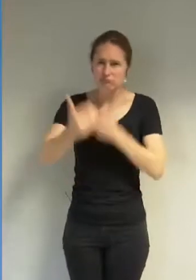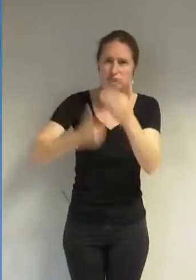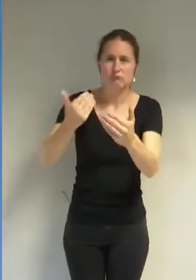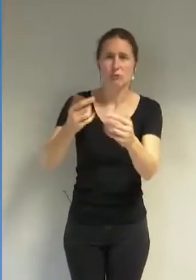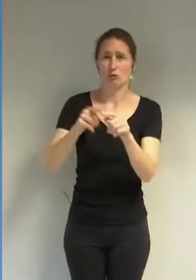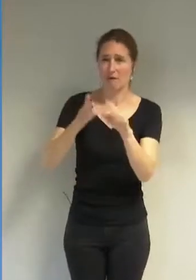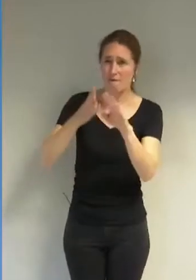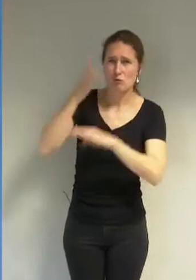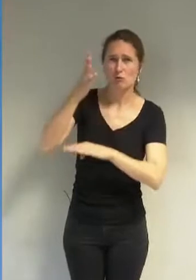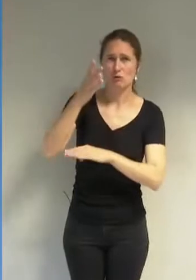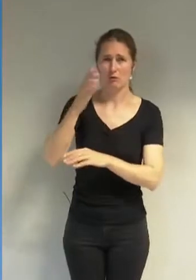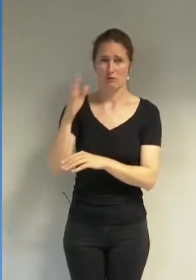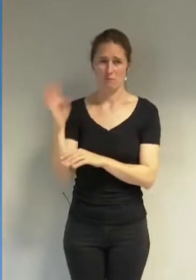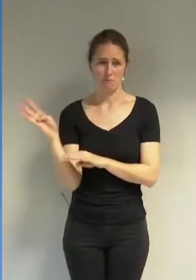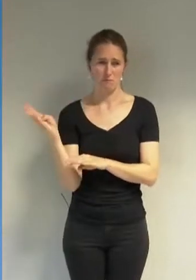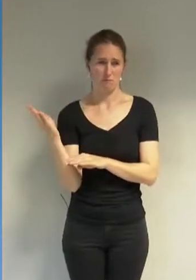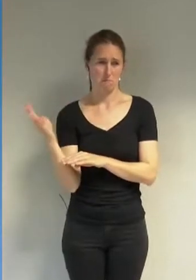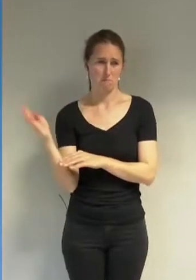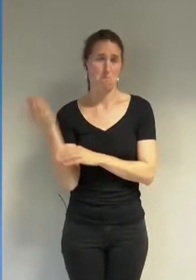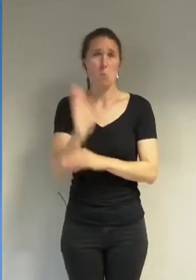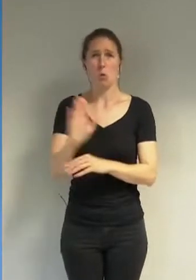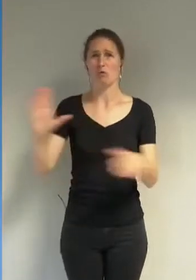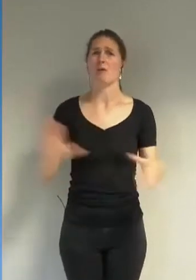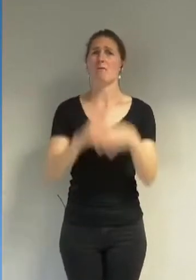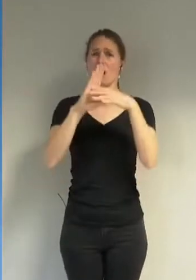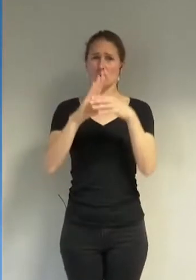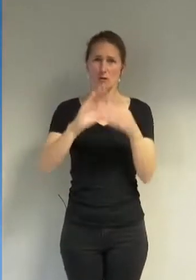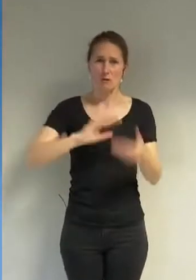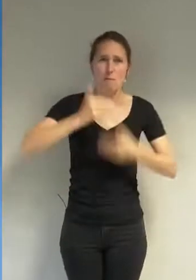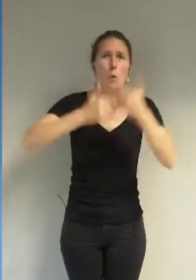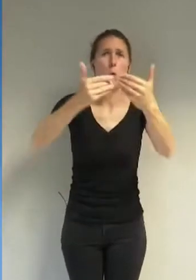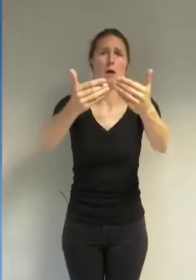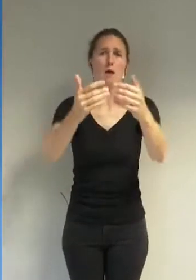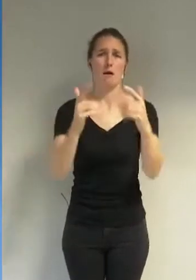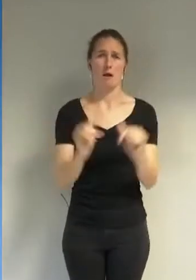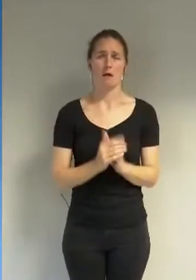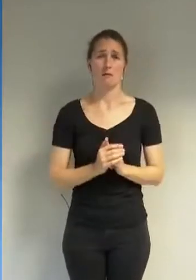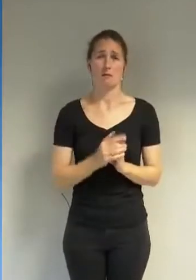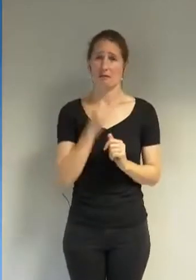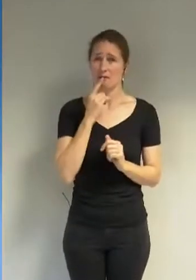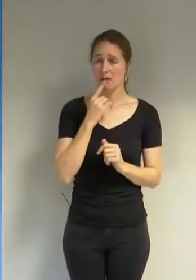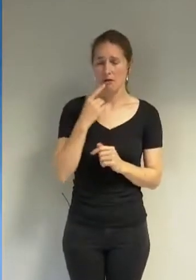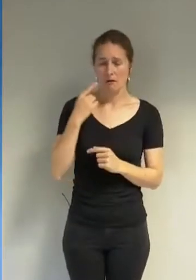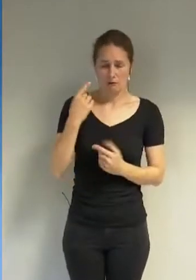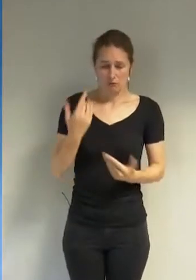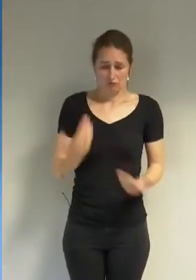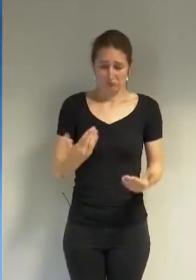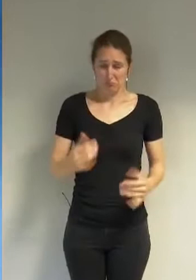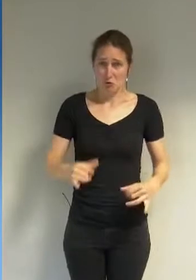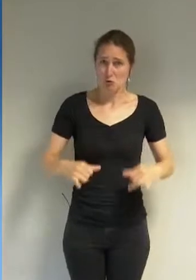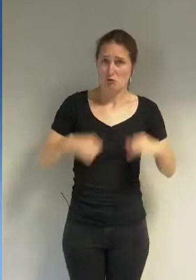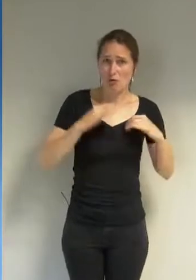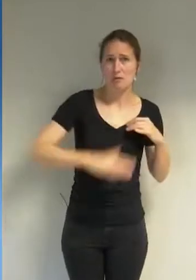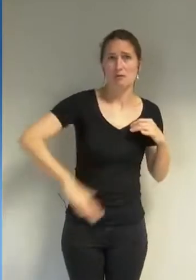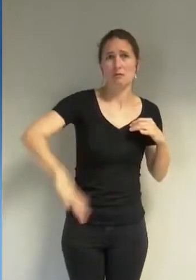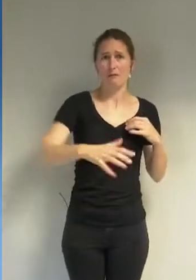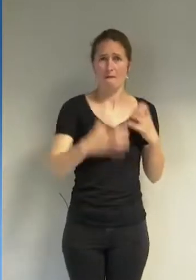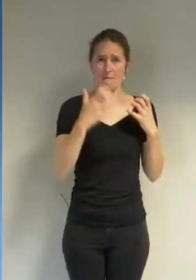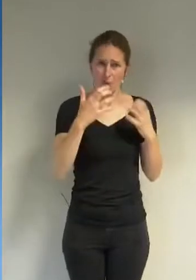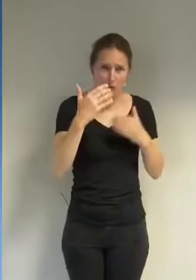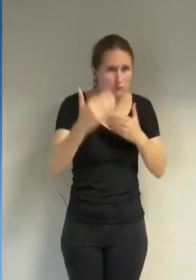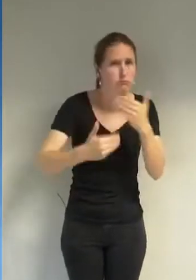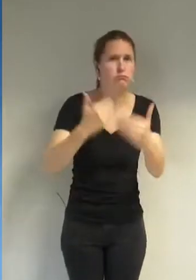'ouverture et de progrès. Cela aurait dû marquer le passage du relais à une jeunesse qui n'aspire qu'à aller de l'avant.